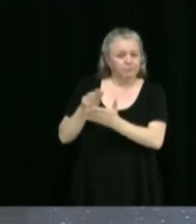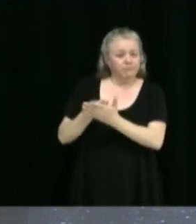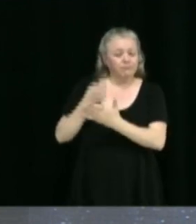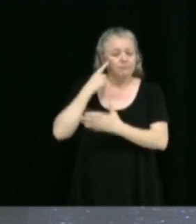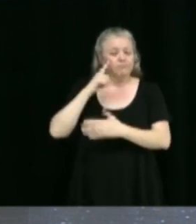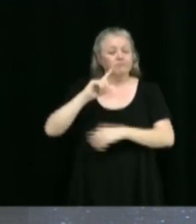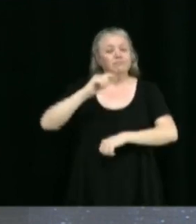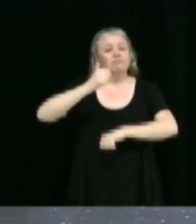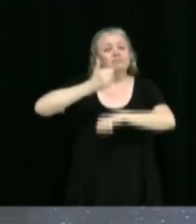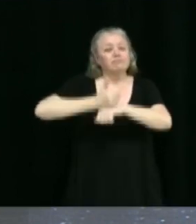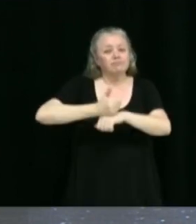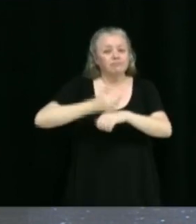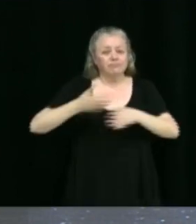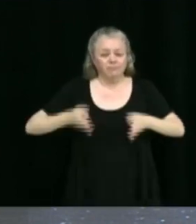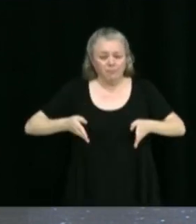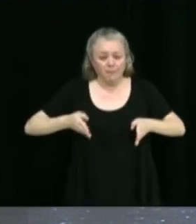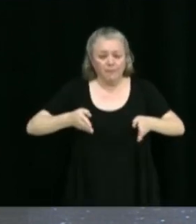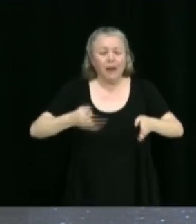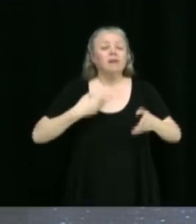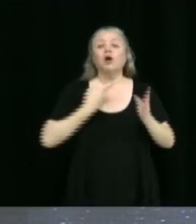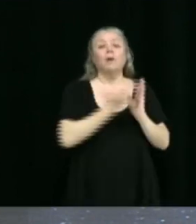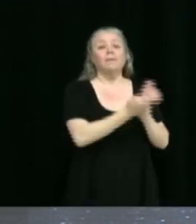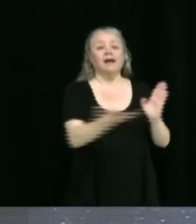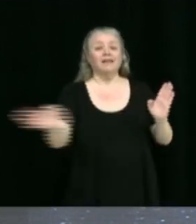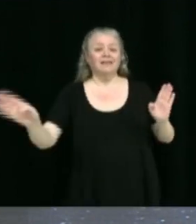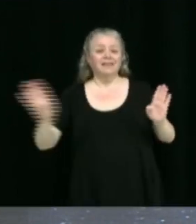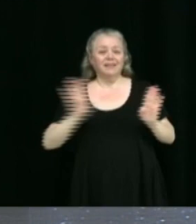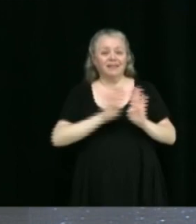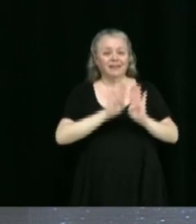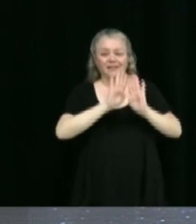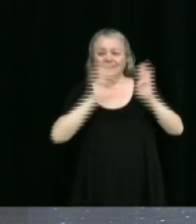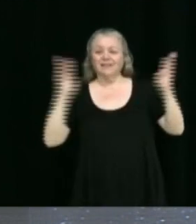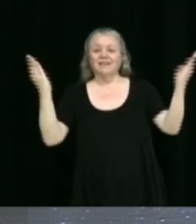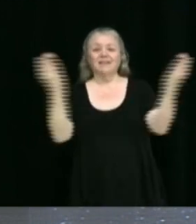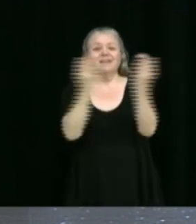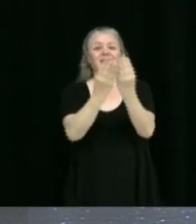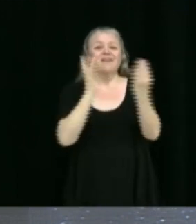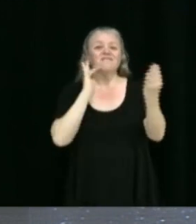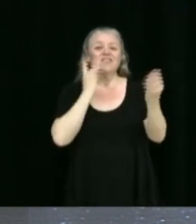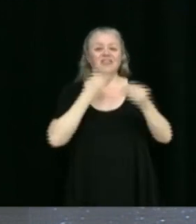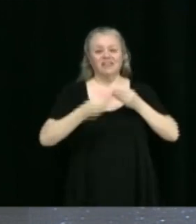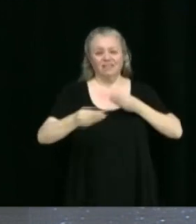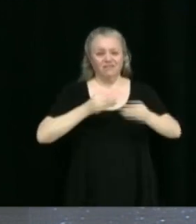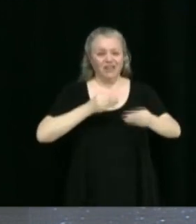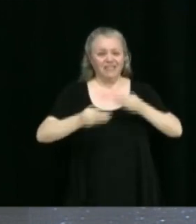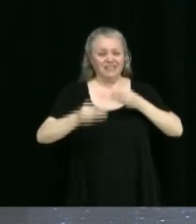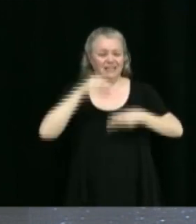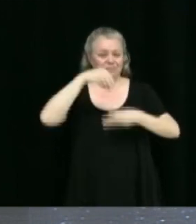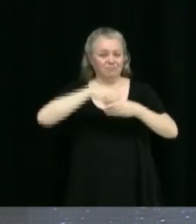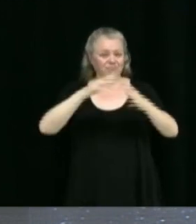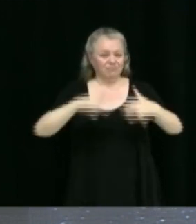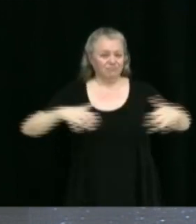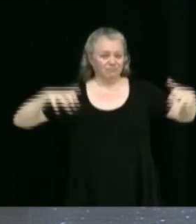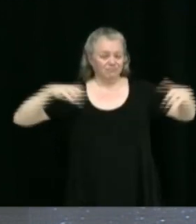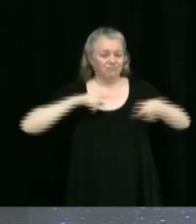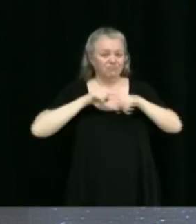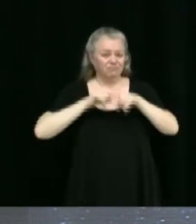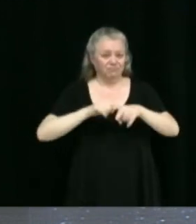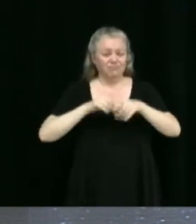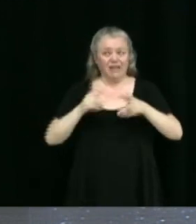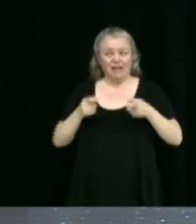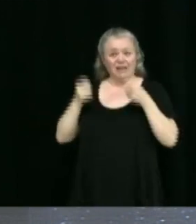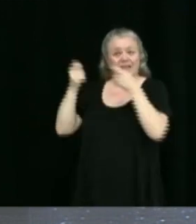'installation de bandes et de baies vitrées flexibles au Colisée Desjardins ». Il s'agit d'une demande d'aide financière à être déposée au ministère de l